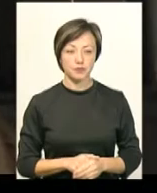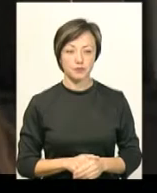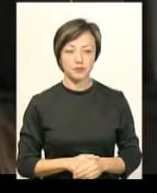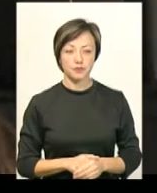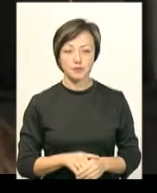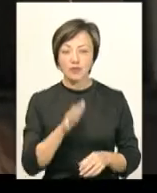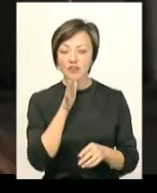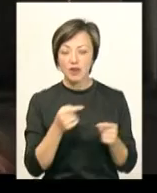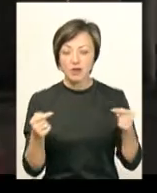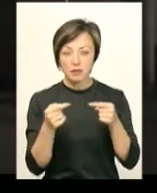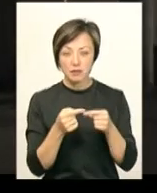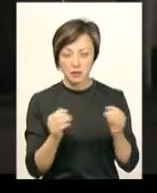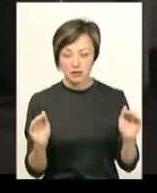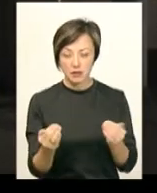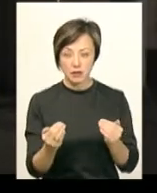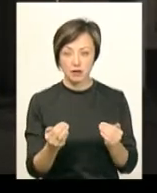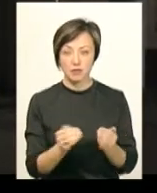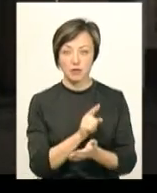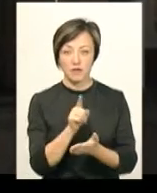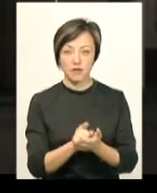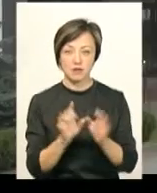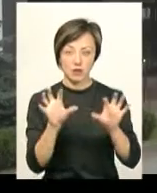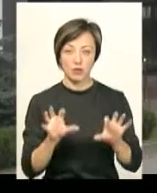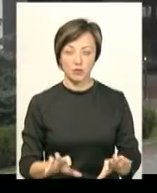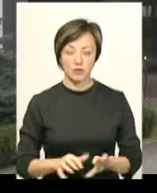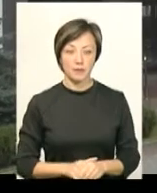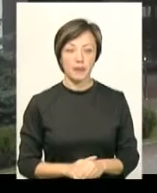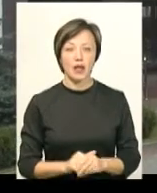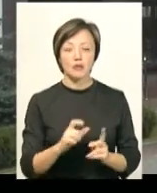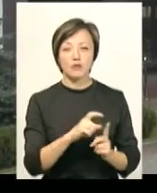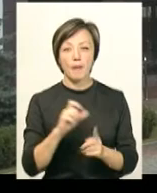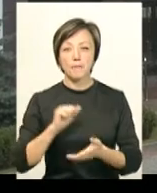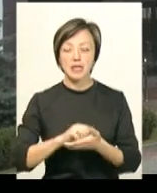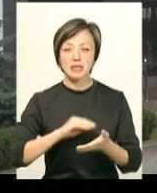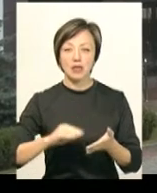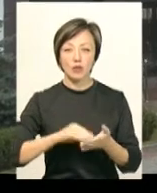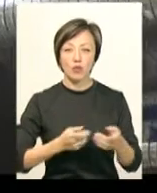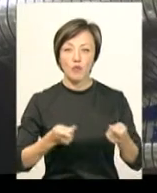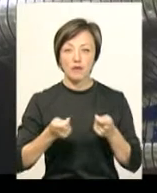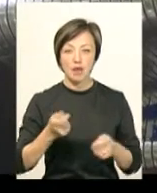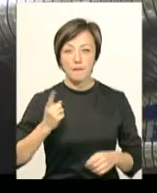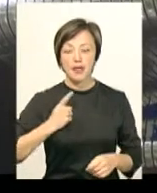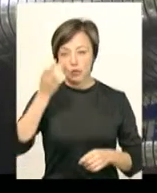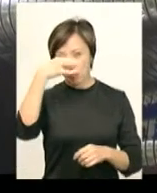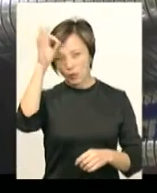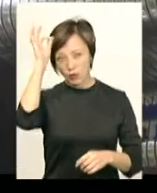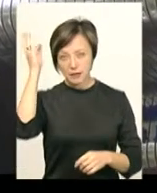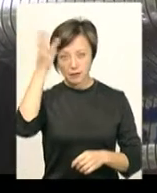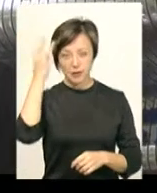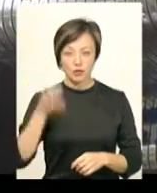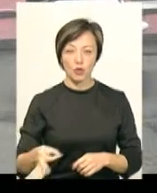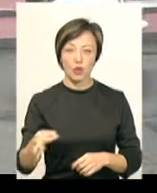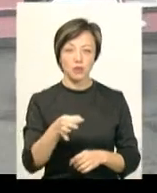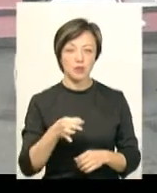тих часових рамках, які визначаються законно. За словами прес-секретаря управління патрульної поліції в Хмельницькій